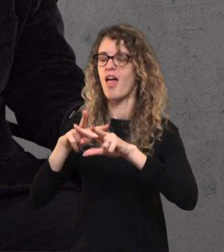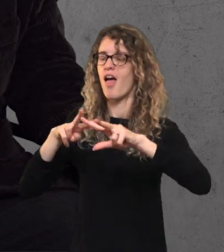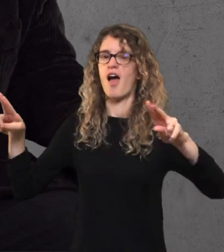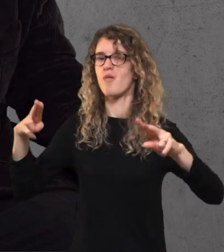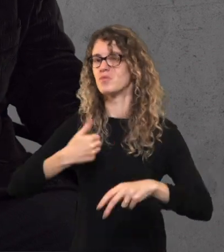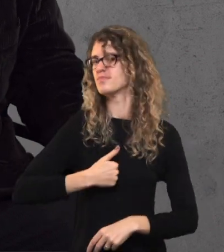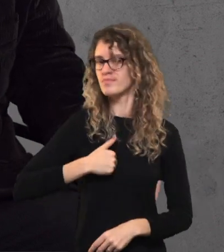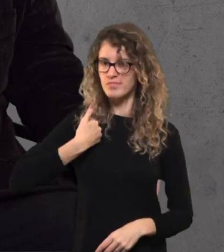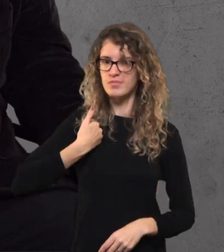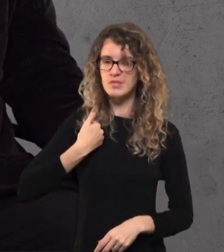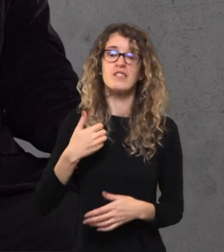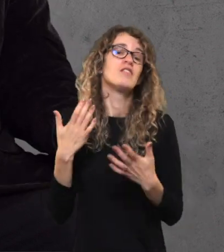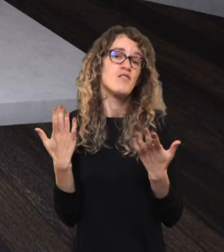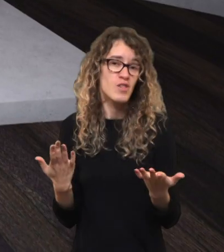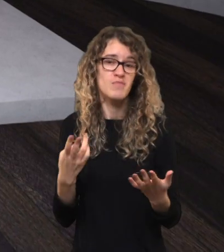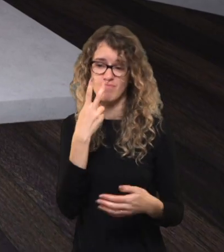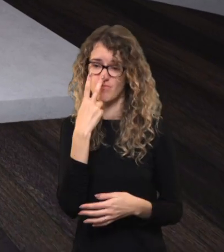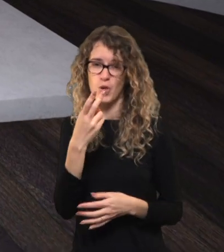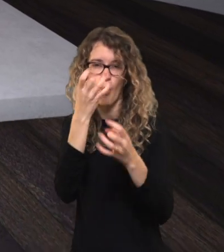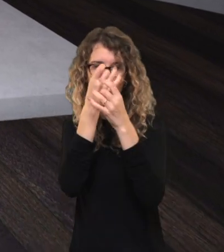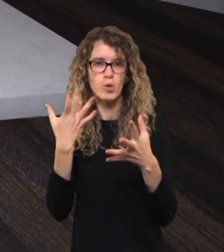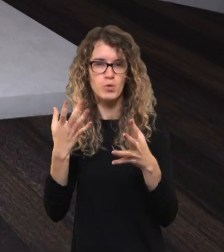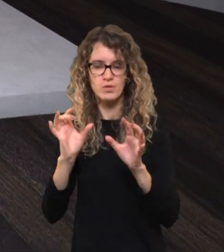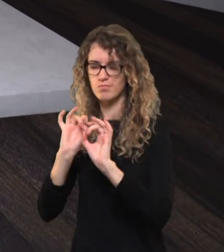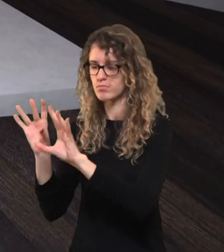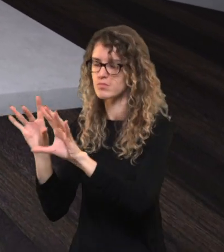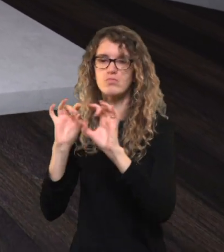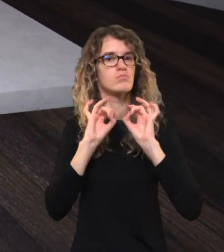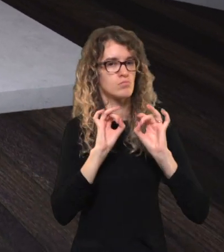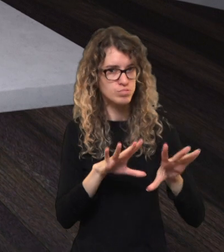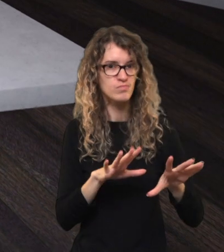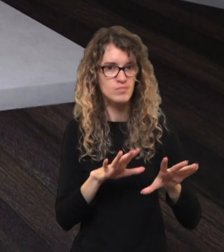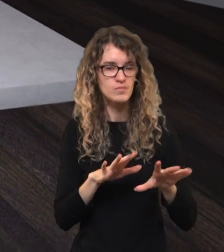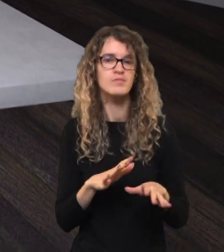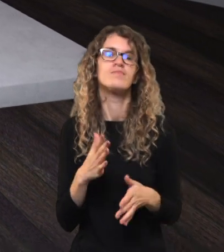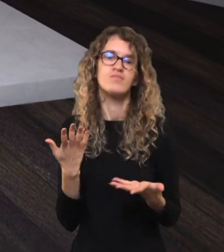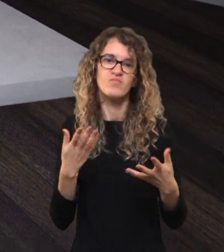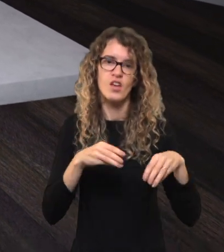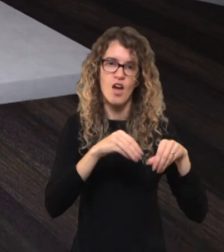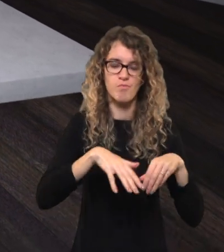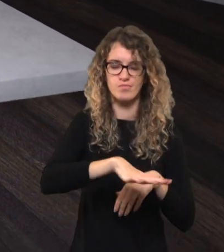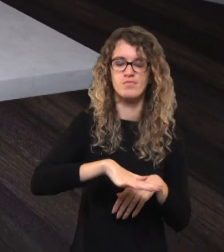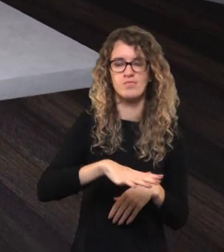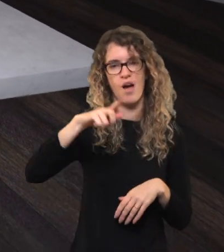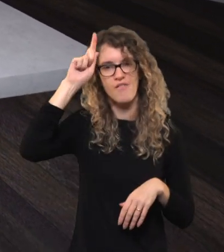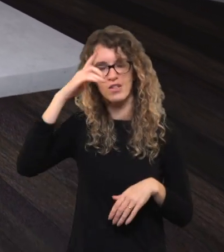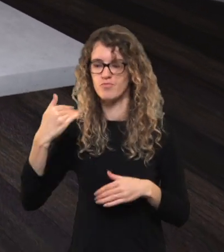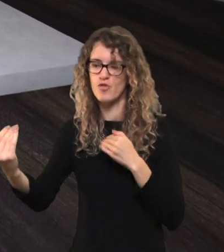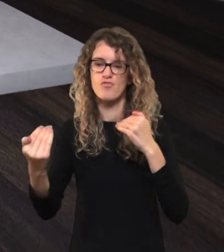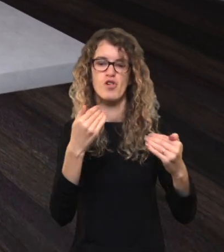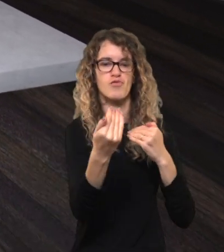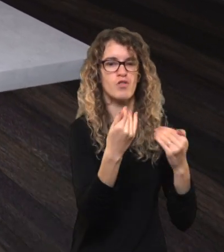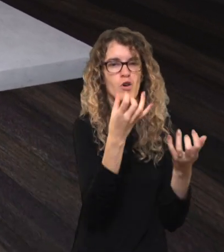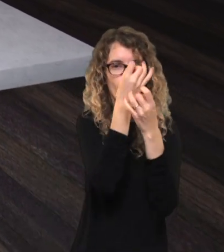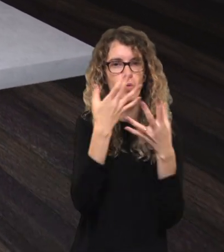neprasčiau pasirodyti, kaip sakai. Tai šitokie skirtumai kultūriniai, jie ir padaro tos kraštus kitokius ir